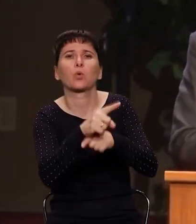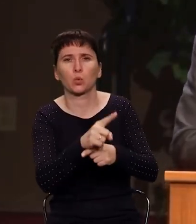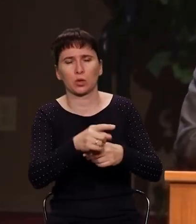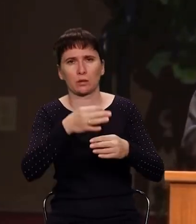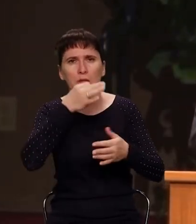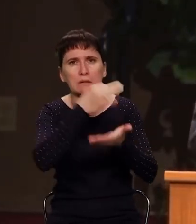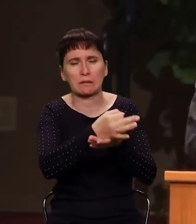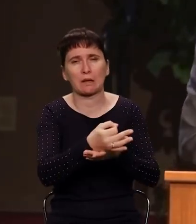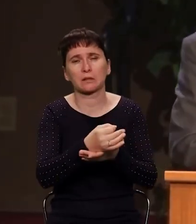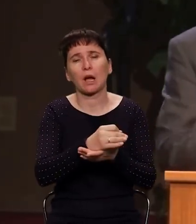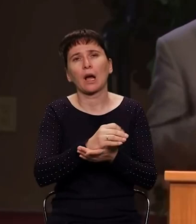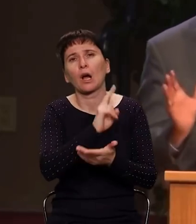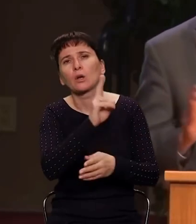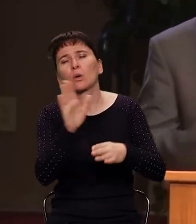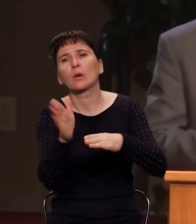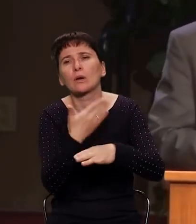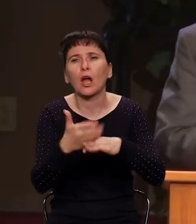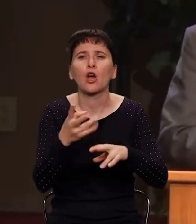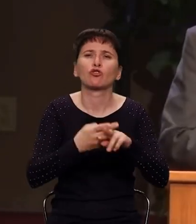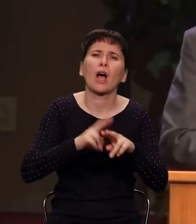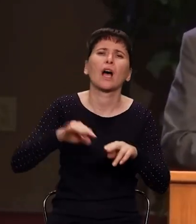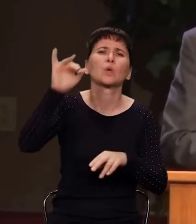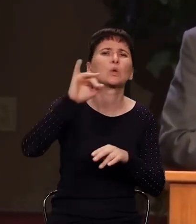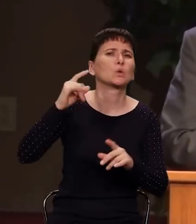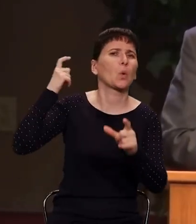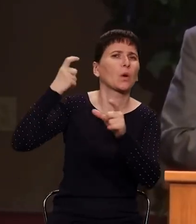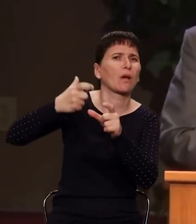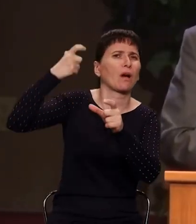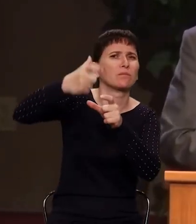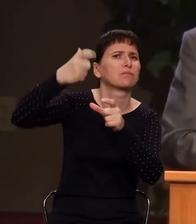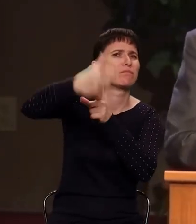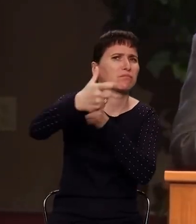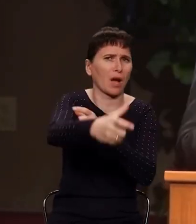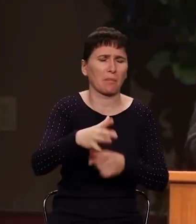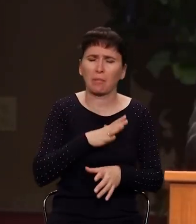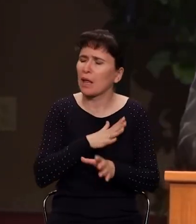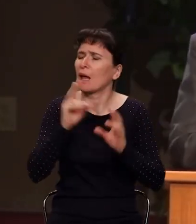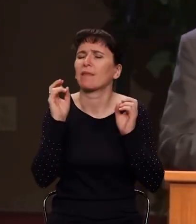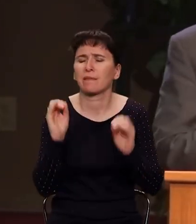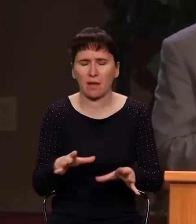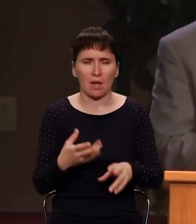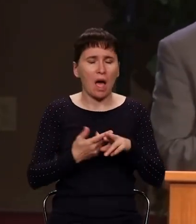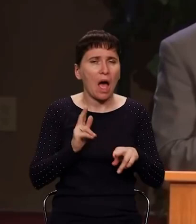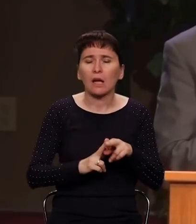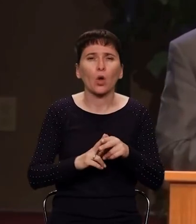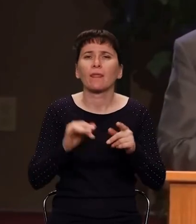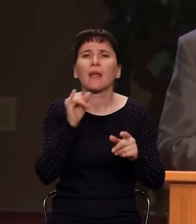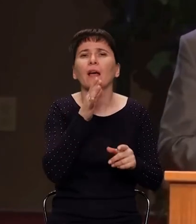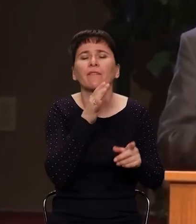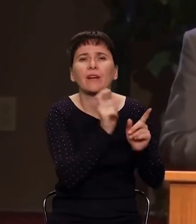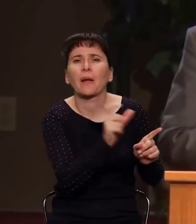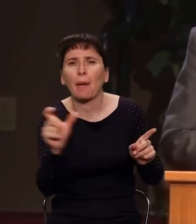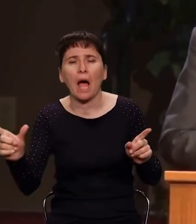Кто-то делит эти письма на какие-то исторические периоды времени, кто-то воспринимает их абсолютно буквально,